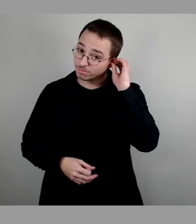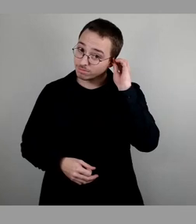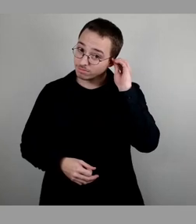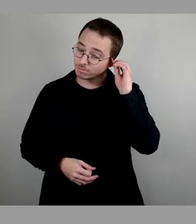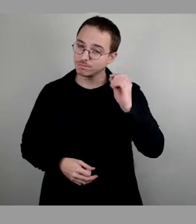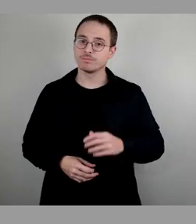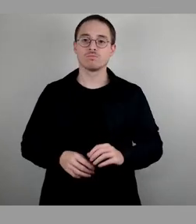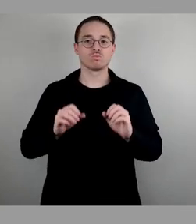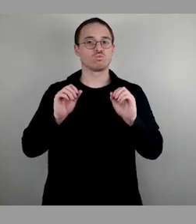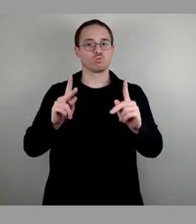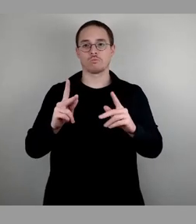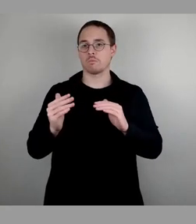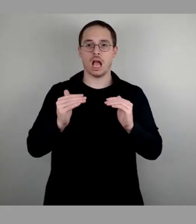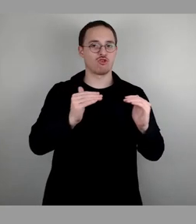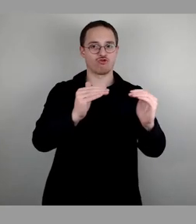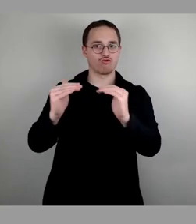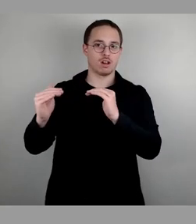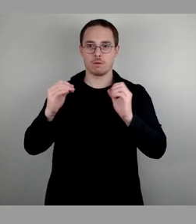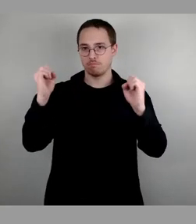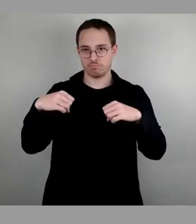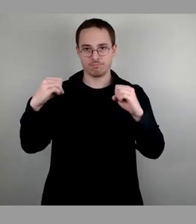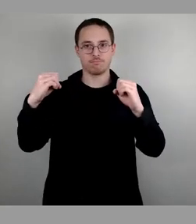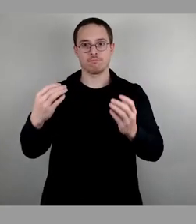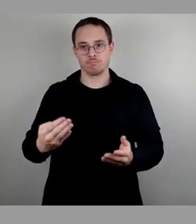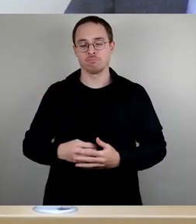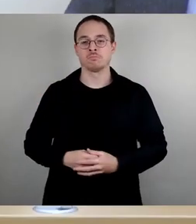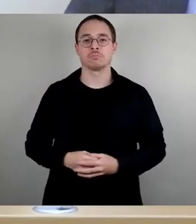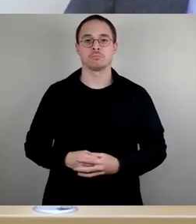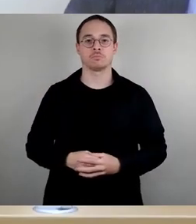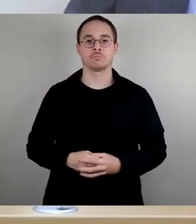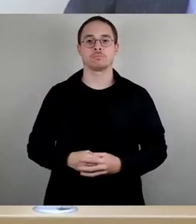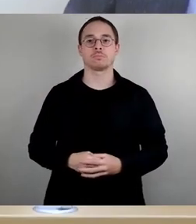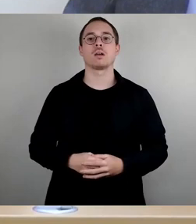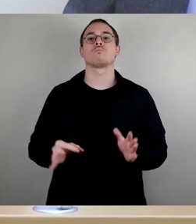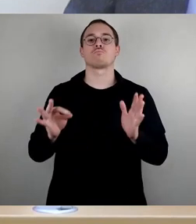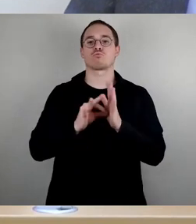Okay, dann einstimme ich so beschlossen. Dann machen wir das. Dann kommen wir zu Top 8.